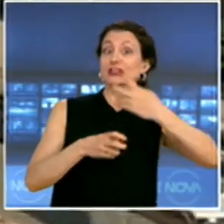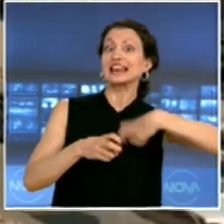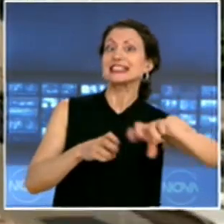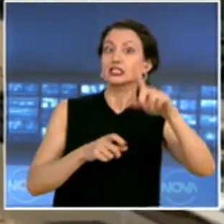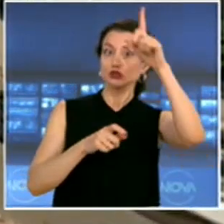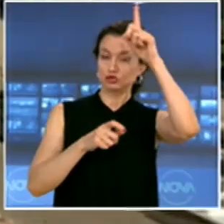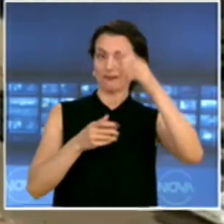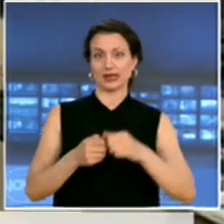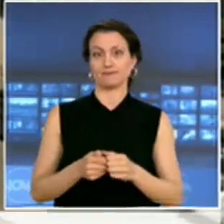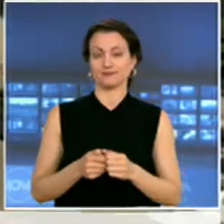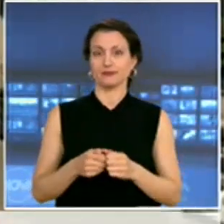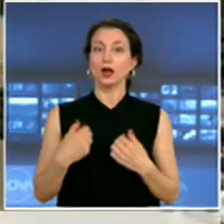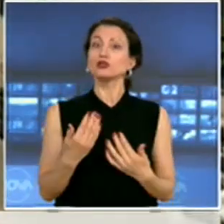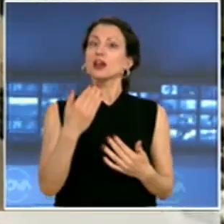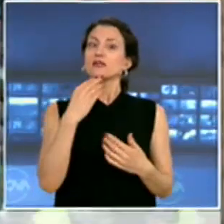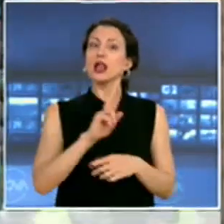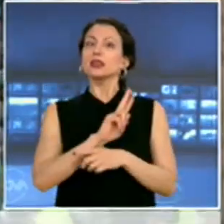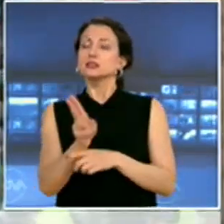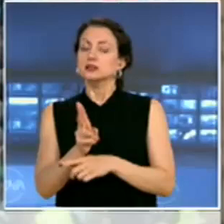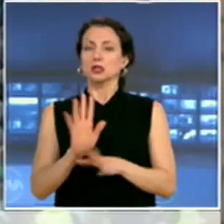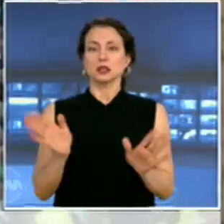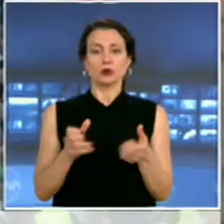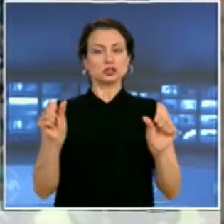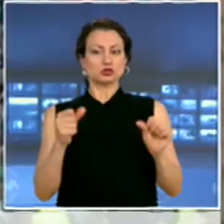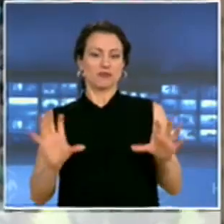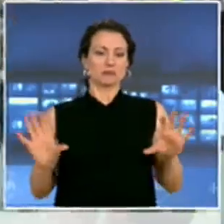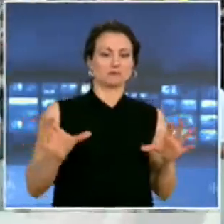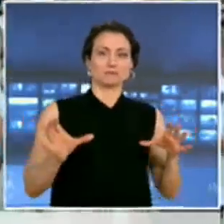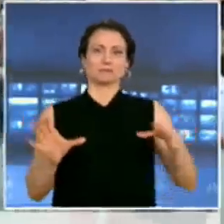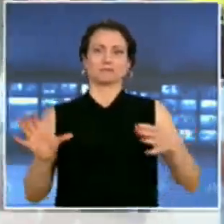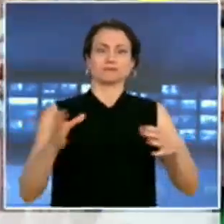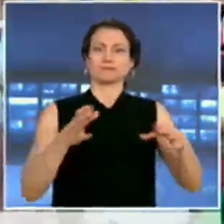Още в ранния след обед започна да се оформя протестът пред президентството.